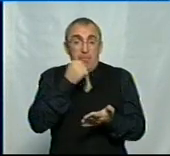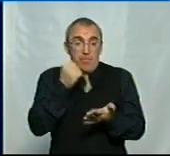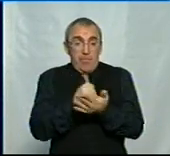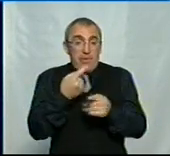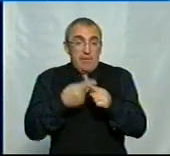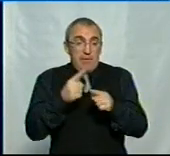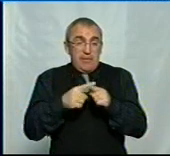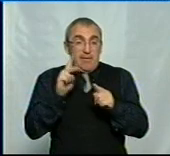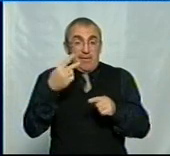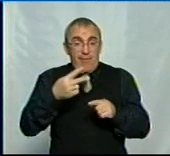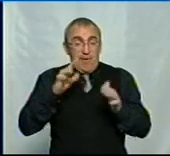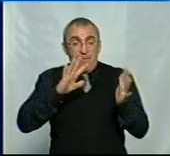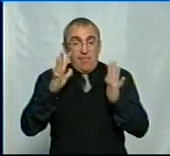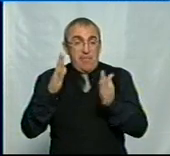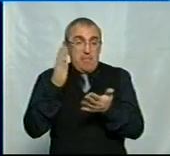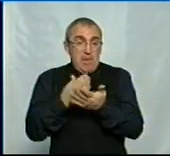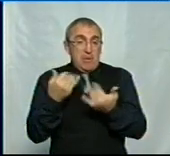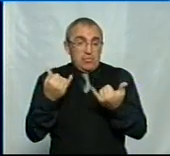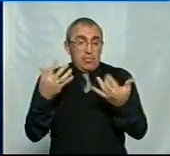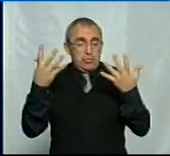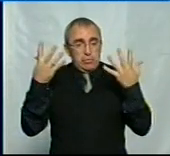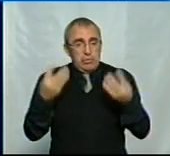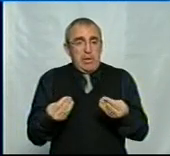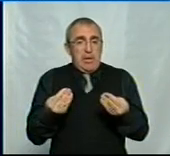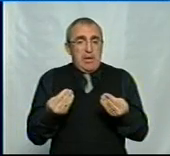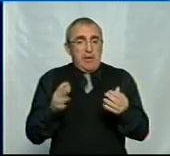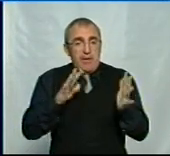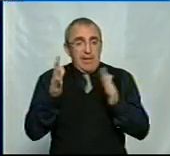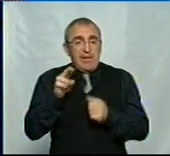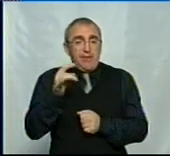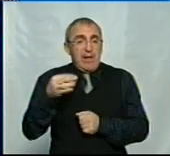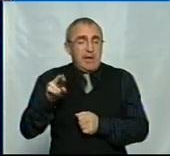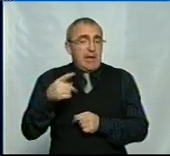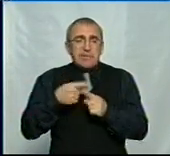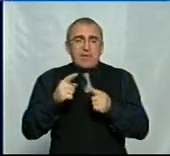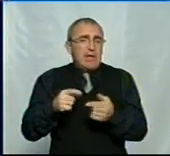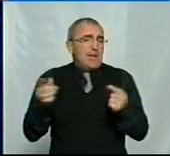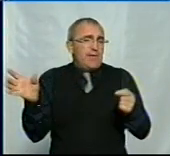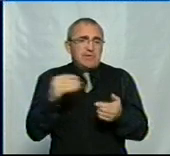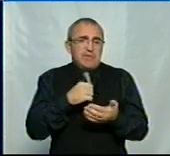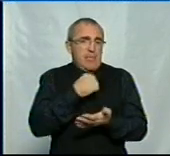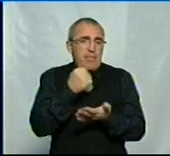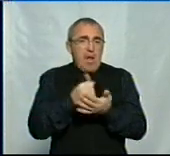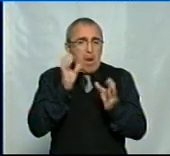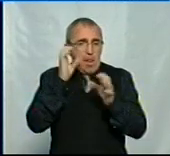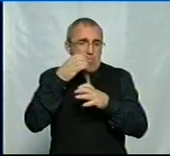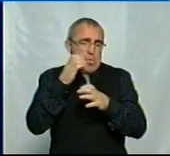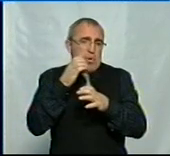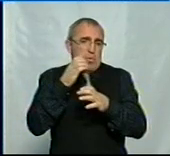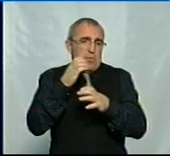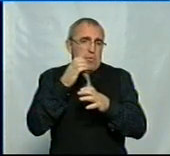бо у ці 20 випадків, які ми маємо на сьогоднішній день, випадки діфтерії, вони ж не всі підтверджені ще лабораторно. Тобто,